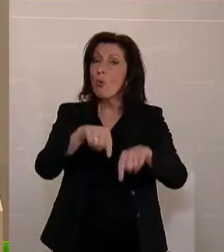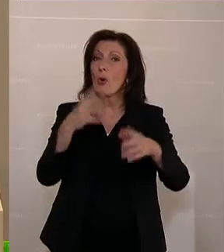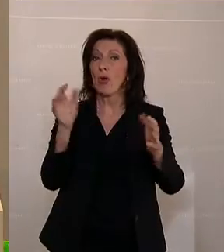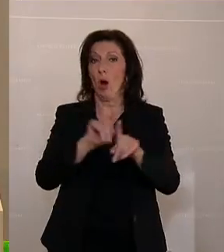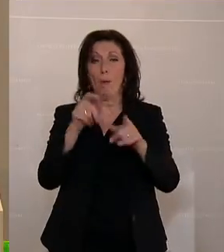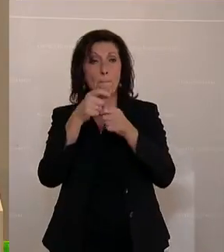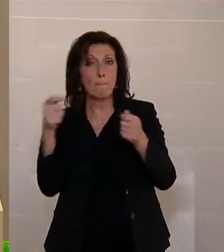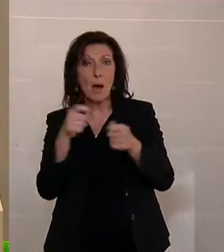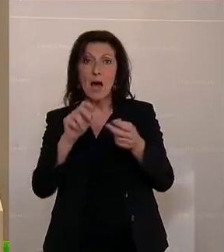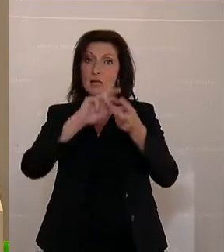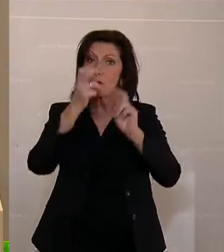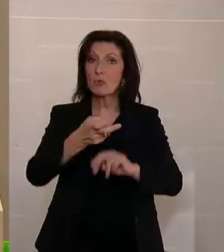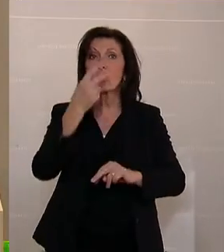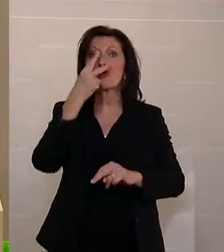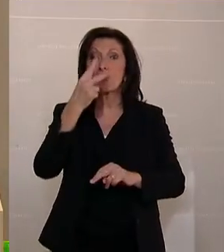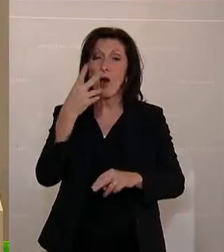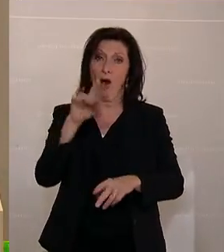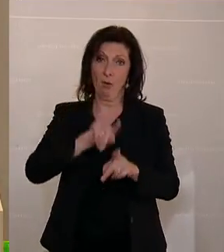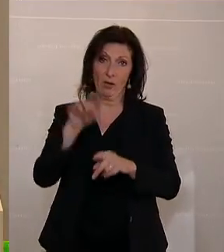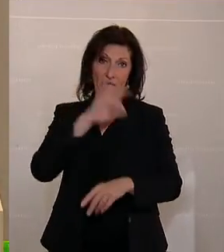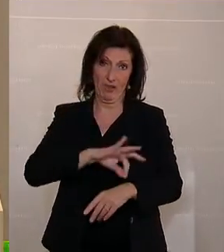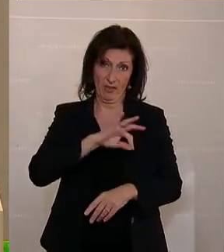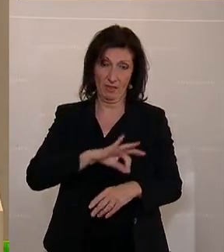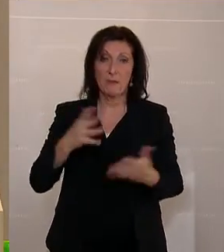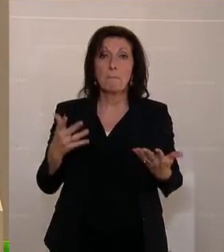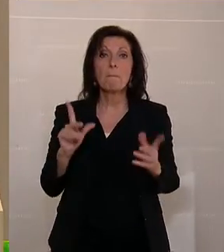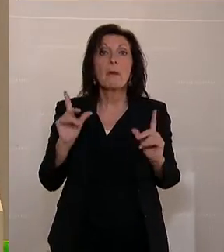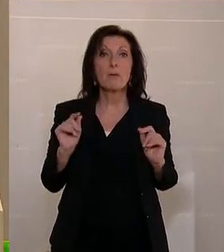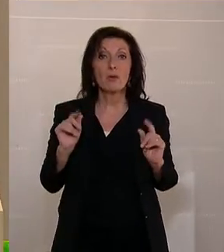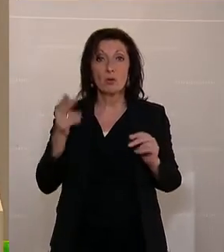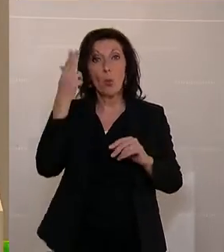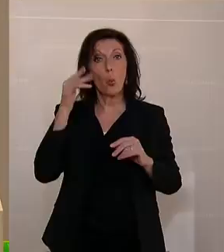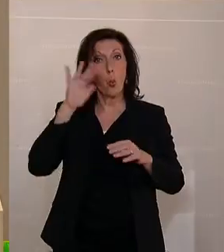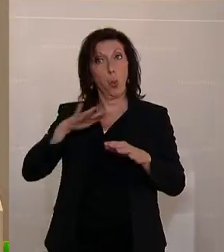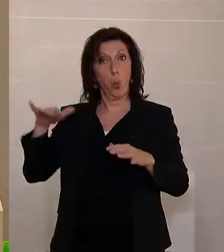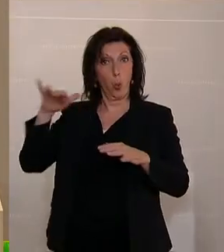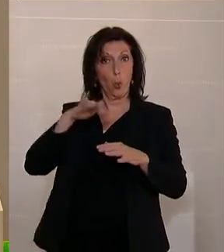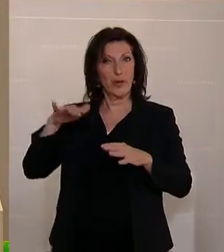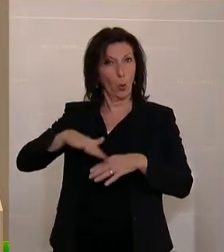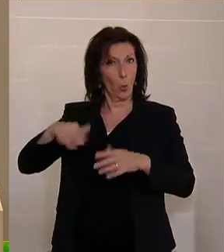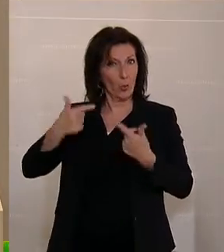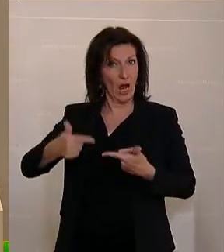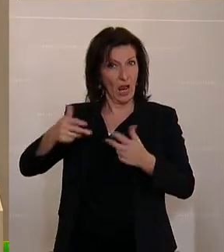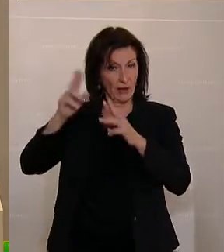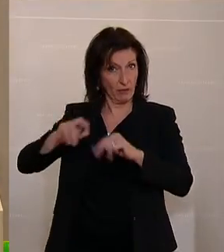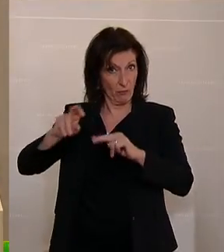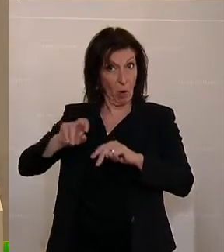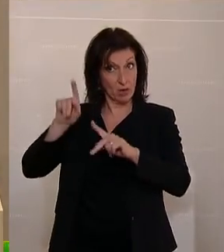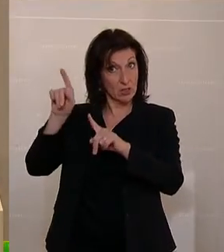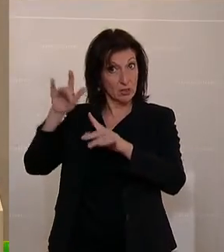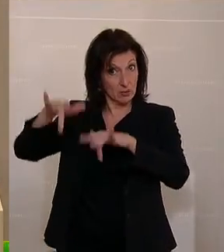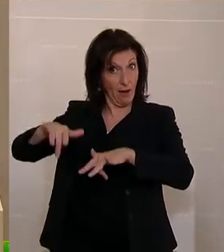und ein Return of Investment zu kreieren. Es gibt an den Universitäten jetzt für die Grundlagenforschung diesbezüglich ein neues